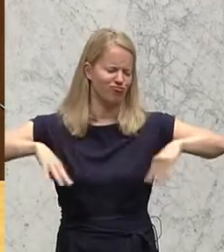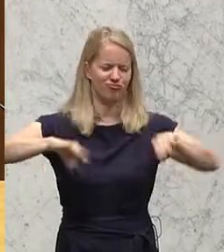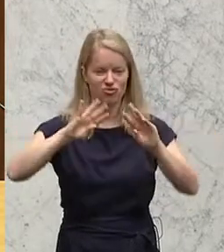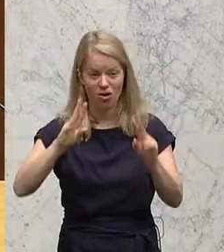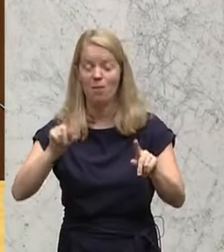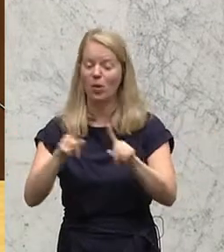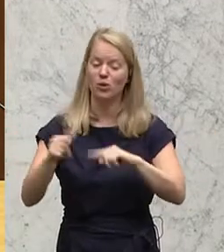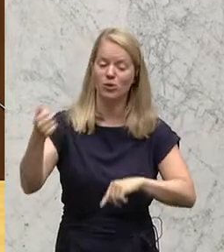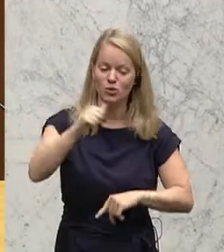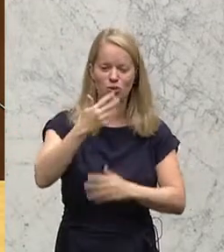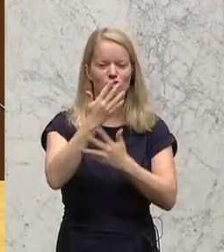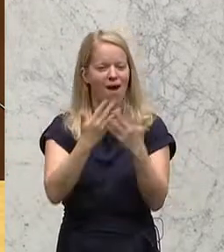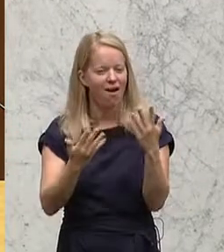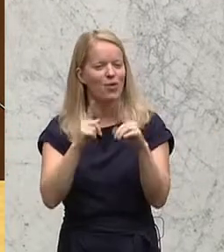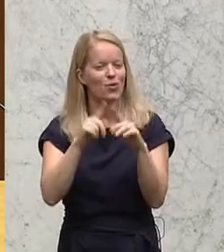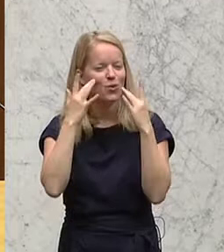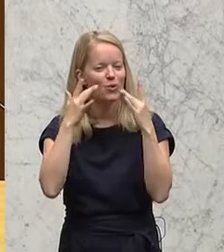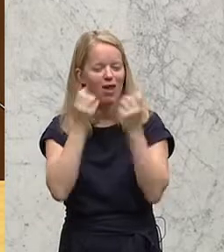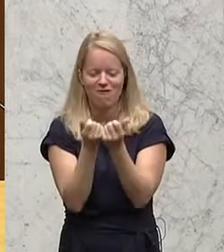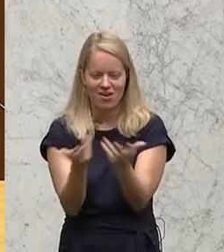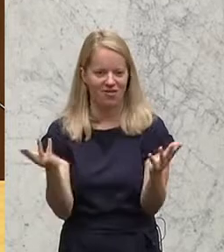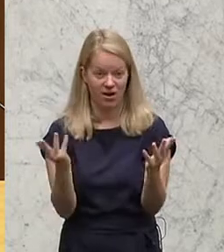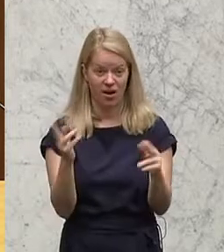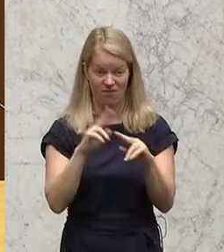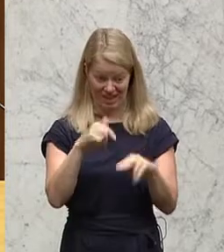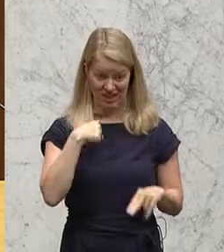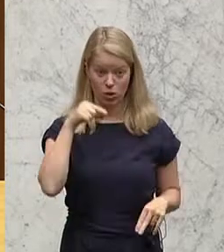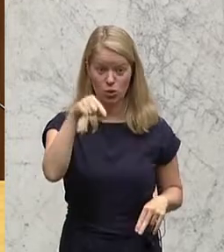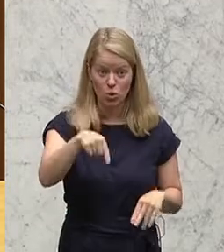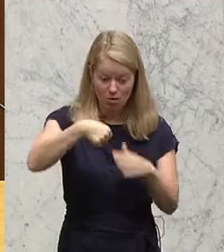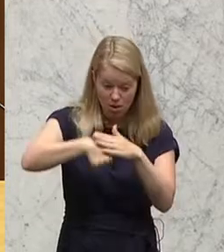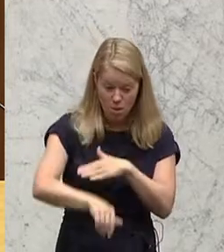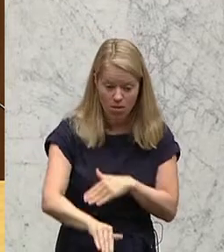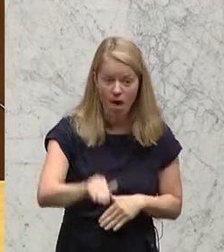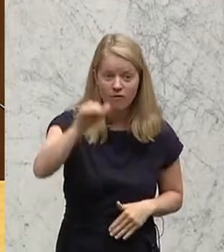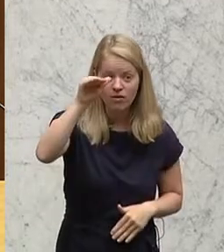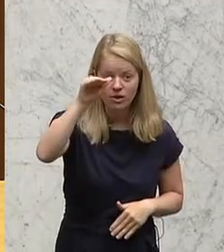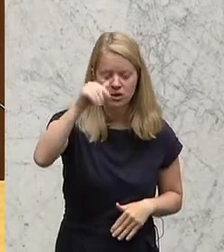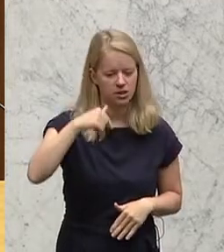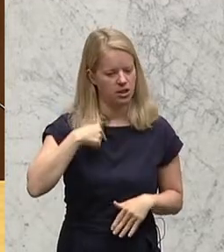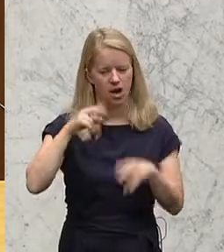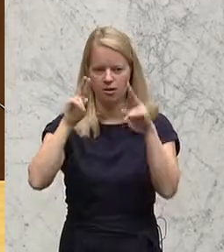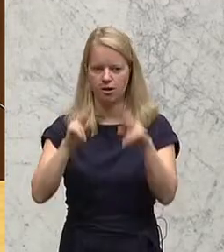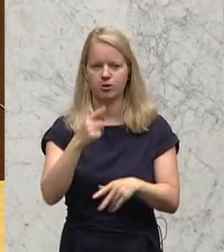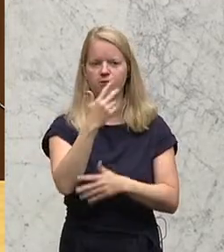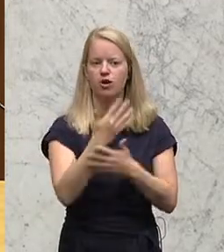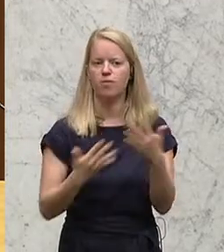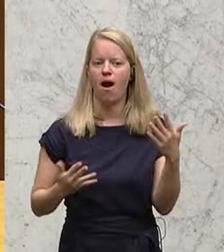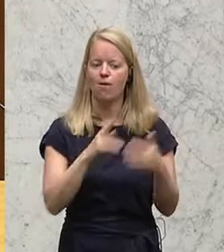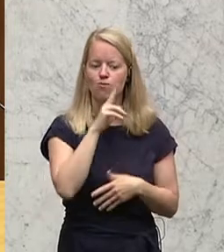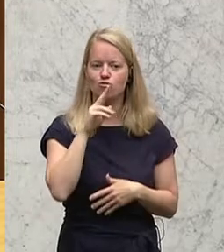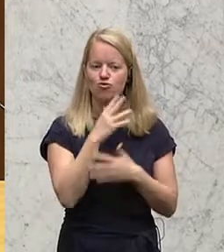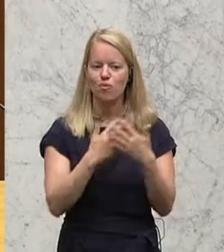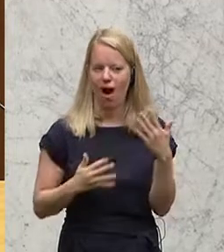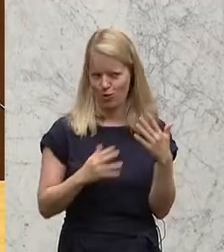und sprachliche Vielfalt. Wenn ich in Südtirol geboren wäre und dort aufgewachsen wäre, würde ich zwar in eine muttersprachliche